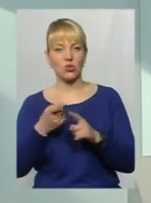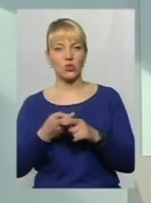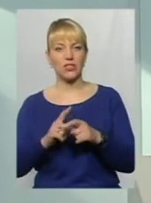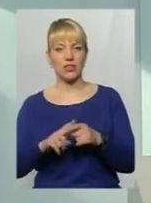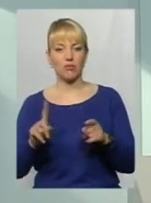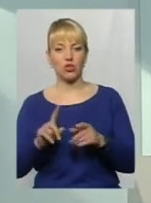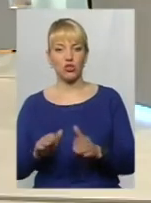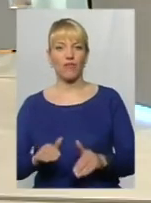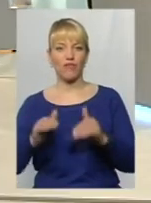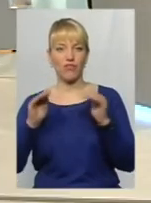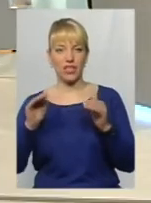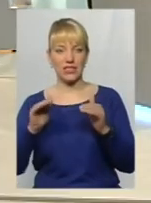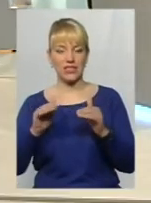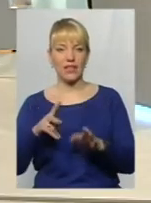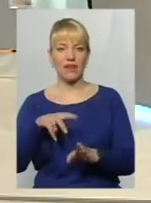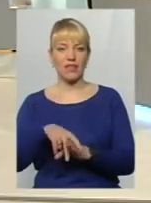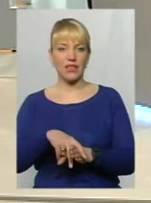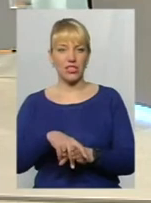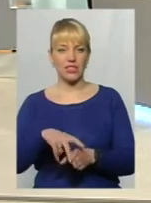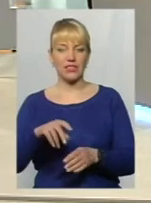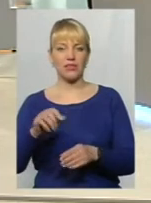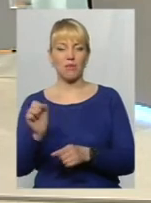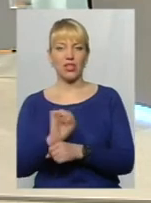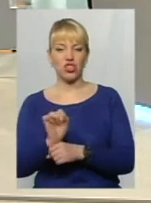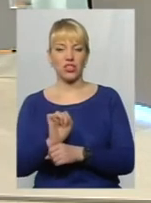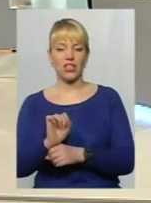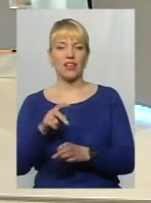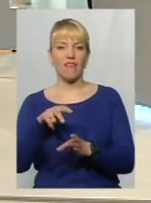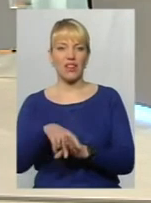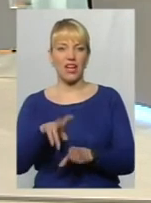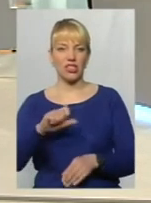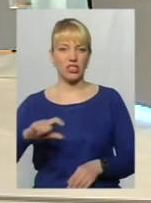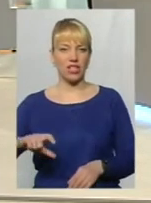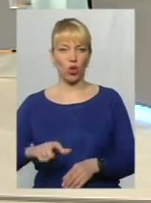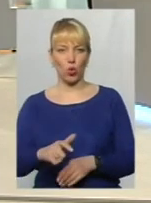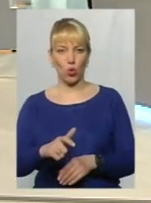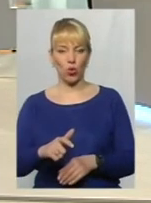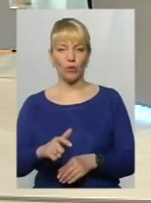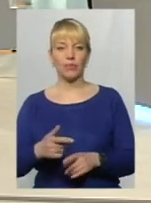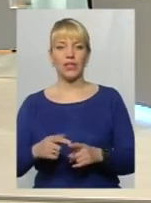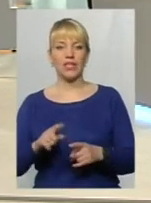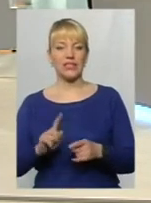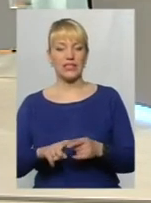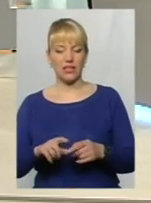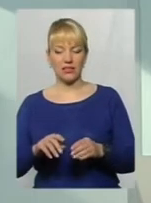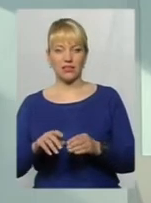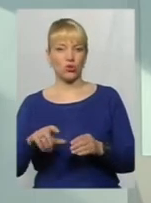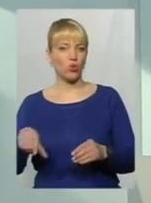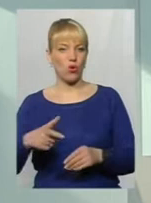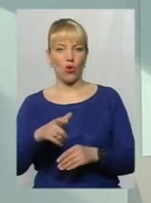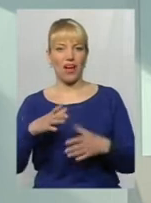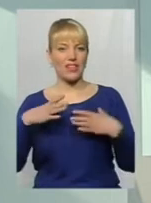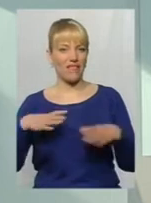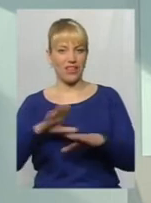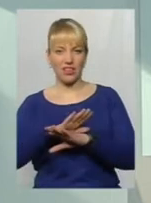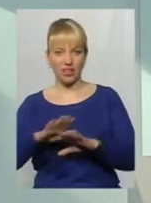виросла навантаженість машин і навантаженість на саму дорогу, одежа дороги, вона не витримує. І ми можемо